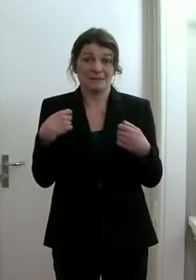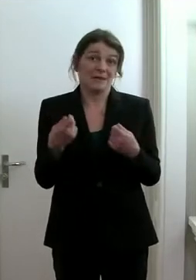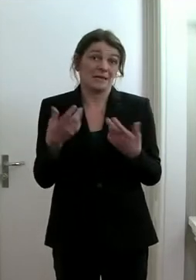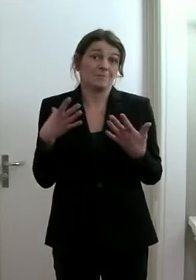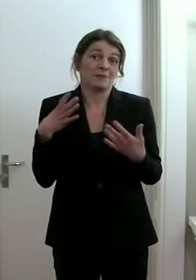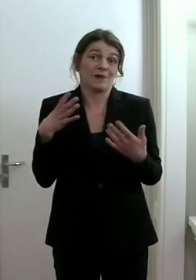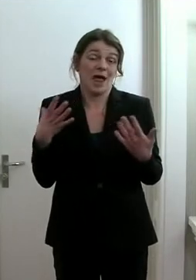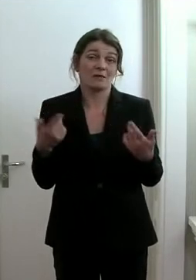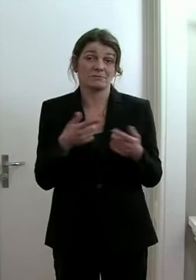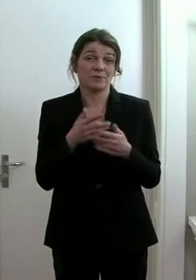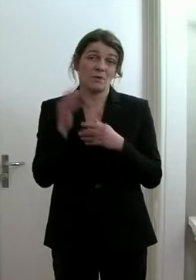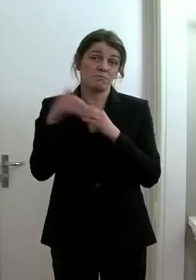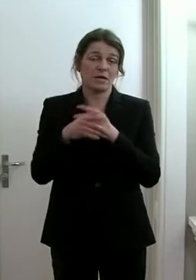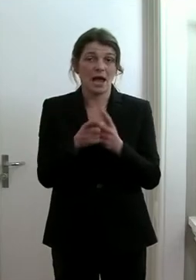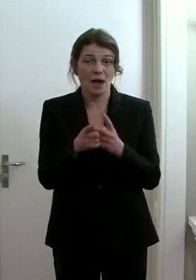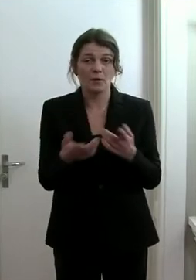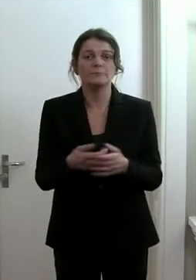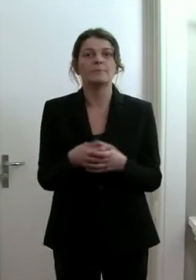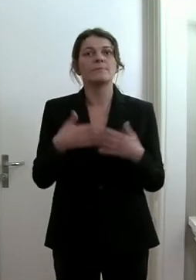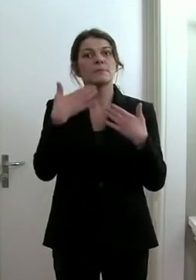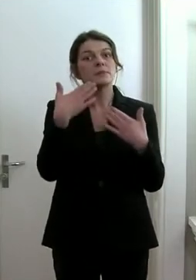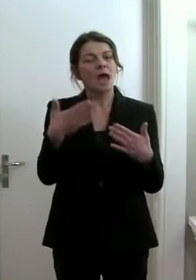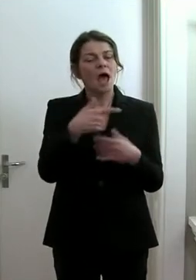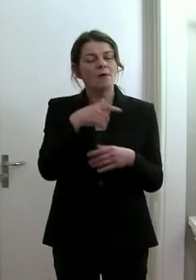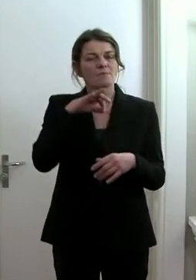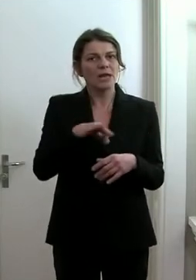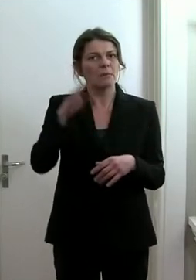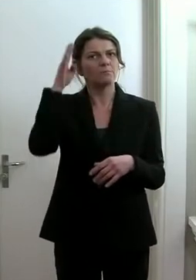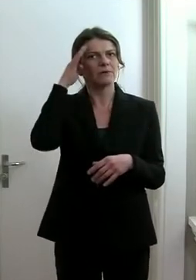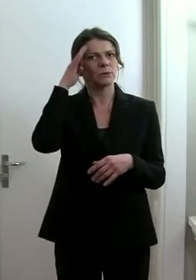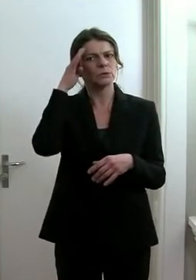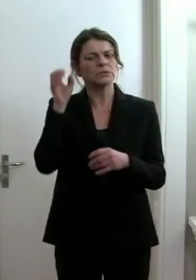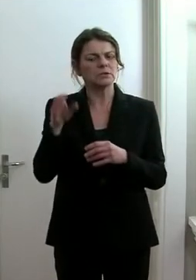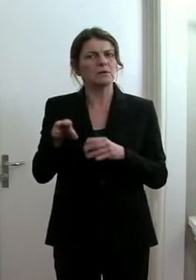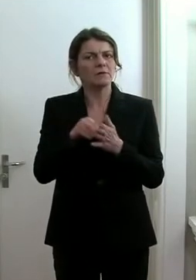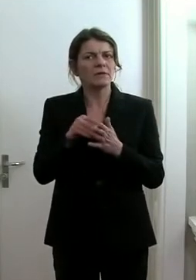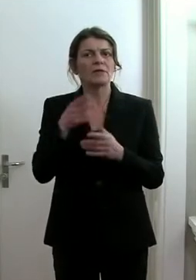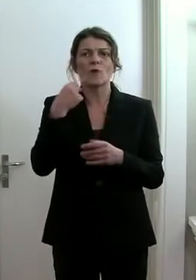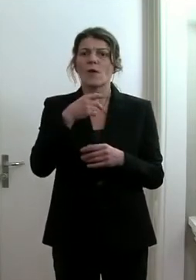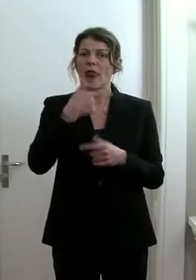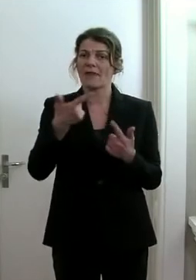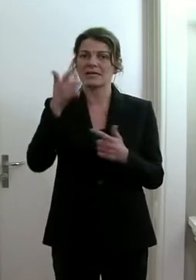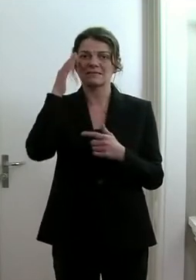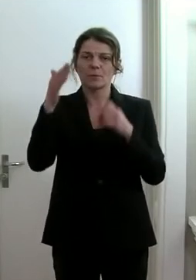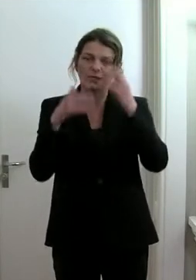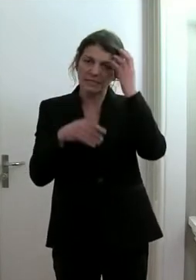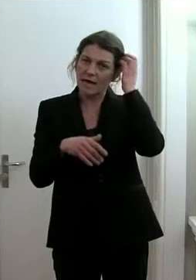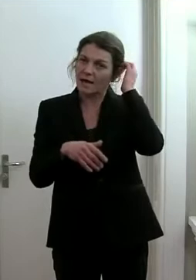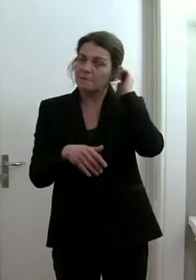Dank dem sehr pflichtbewussten Einsatz der Landespolizei ist diese